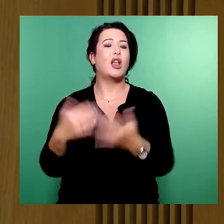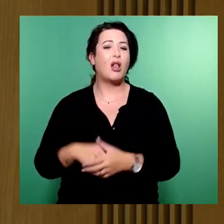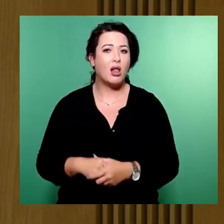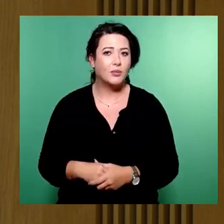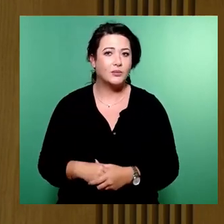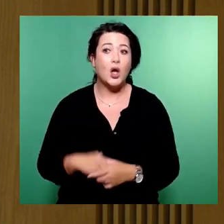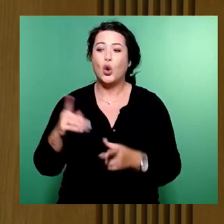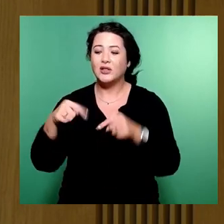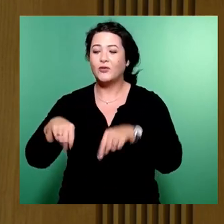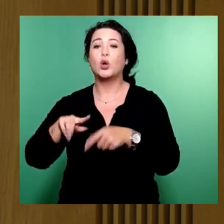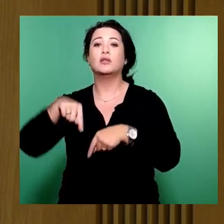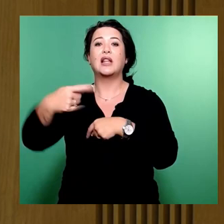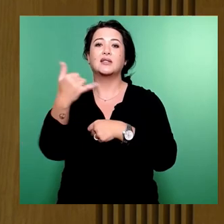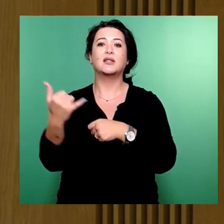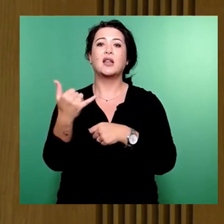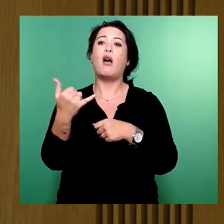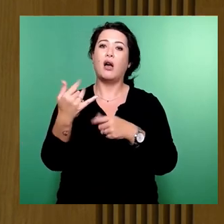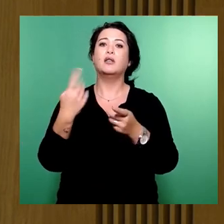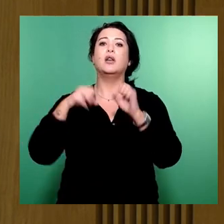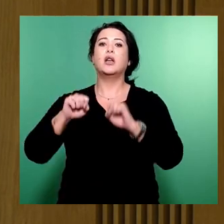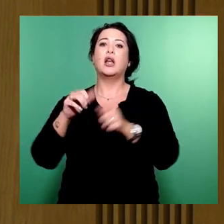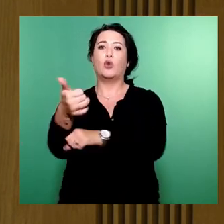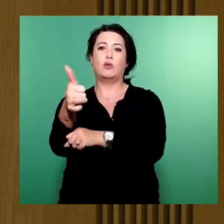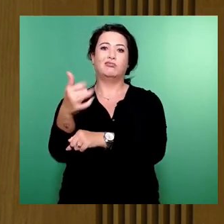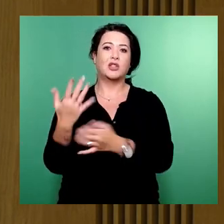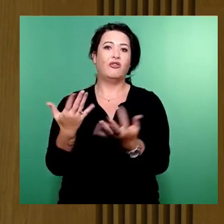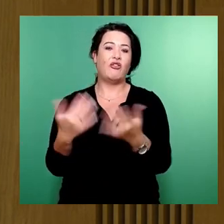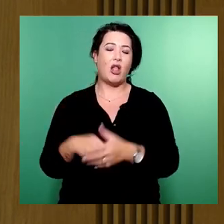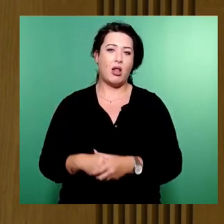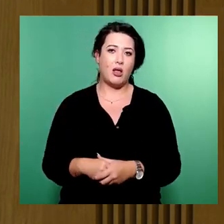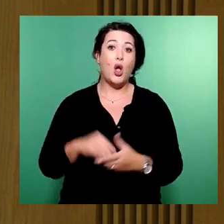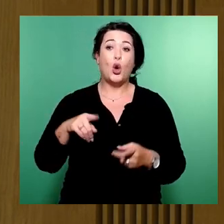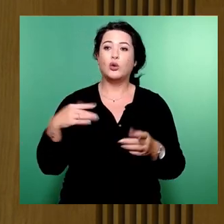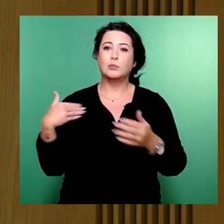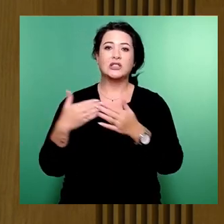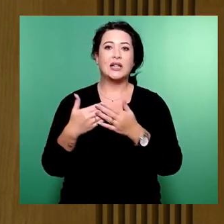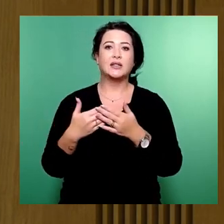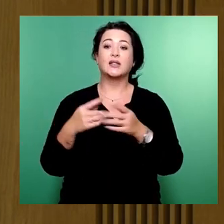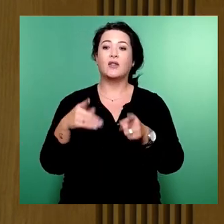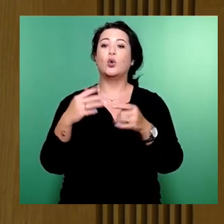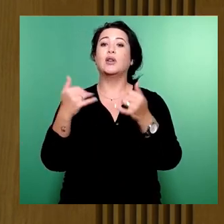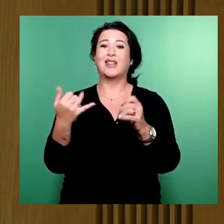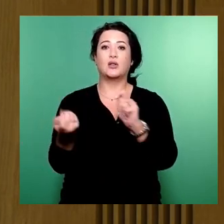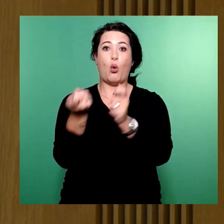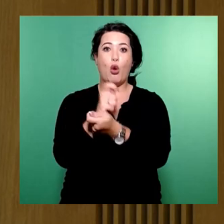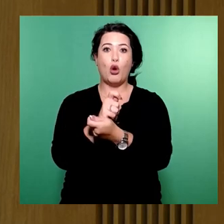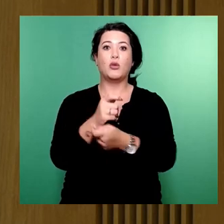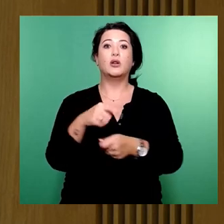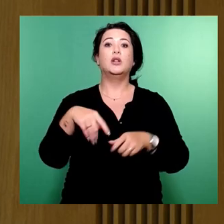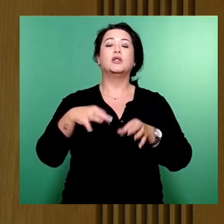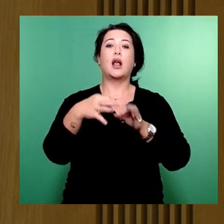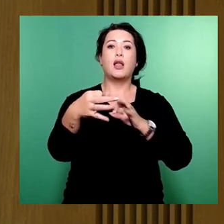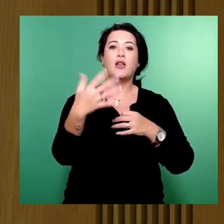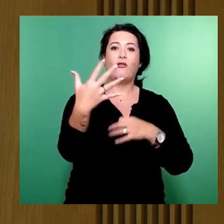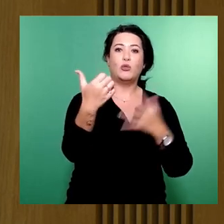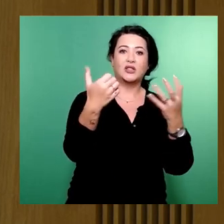Geschäftsjahr 2023 prognostizieren und wie hat sich seit dieser verkehrsrechtlichen Anordnung die Fahrzeit der Linie 65 zwischen Niederwaldplatz